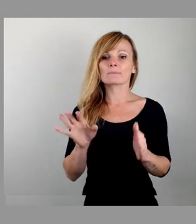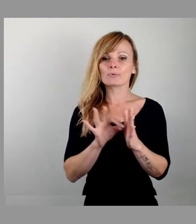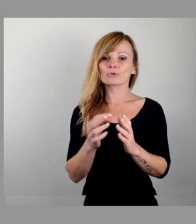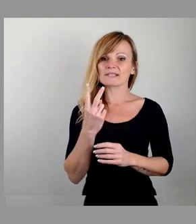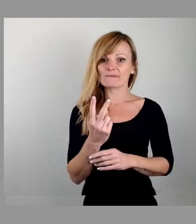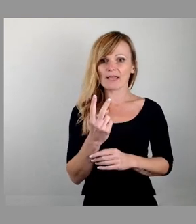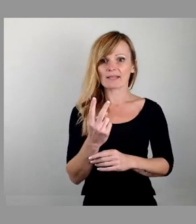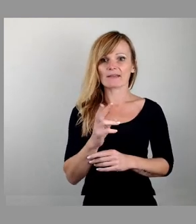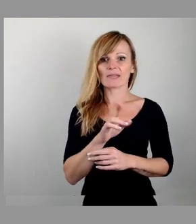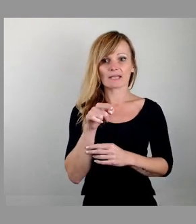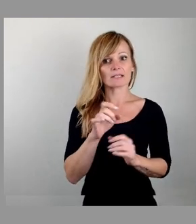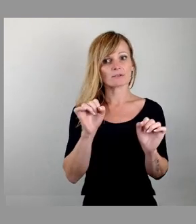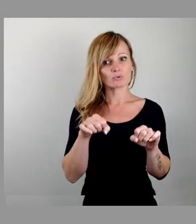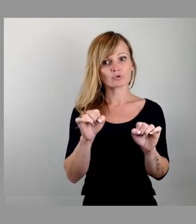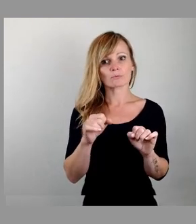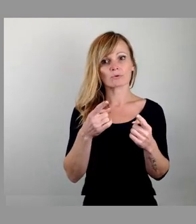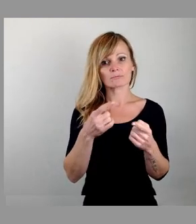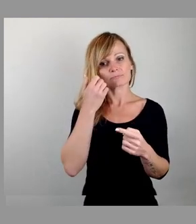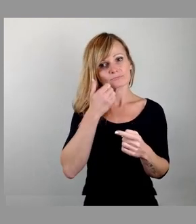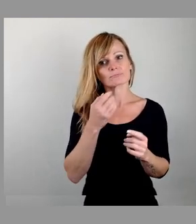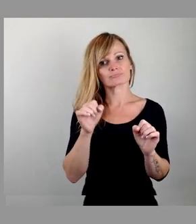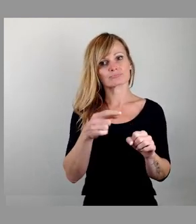Wer hier seine Zustimmung geben kann, bitte ich um das Stimmzeichen.